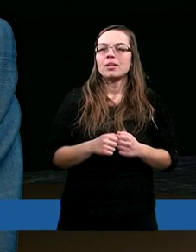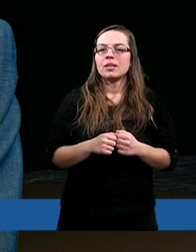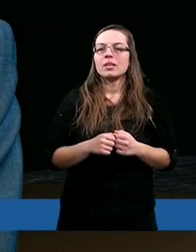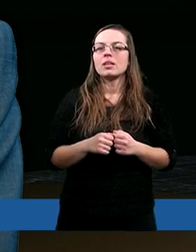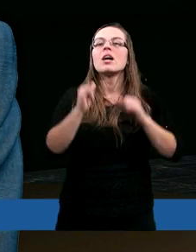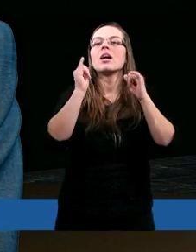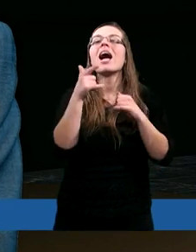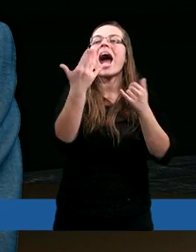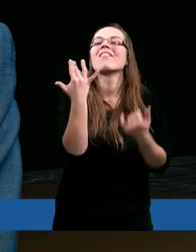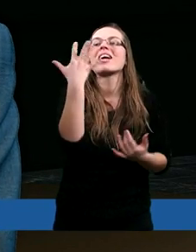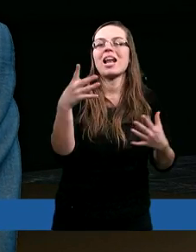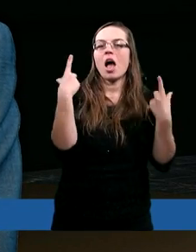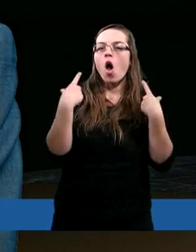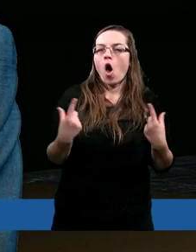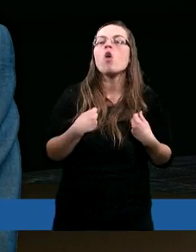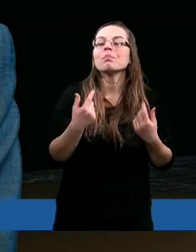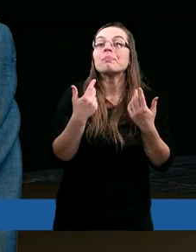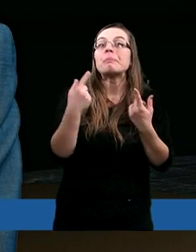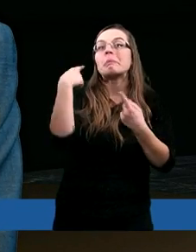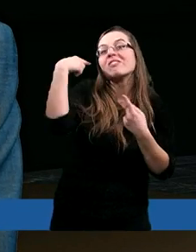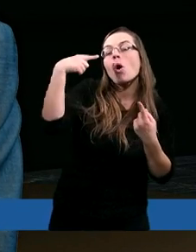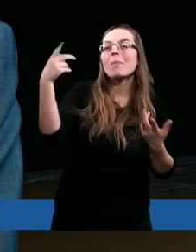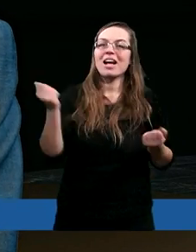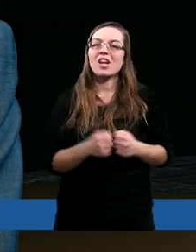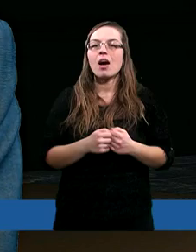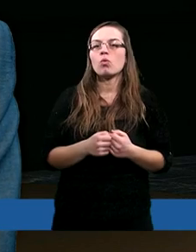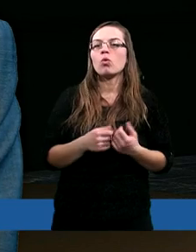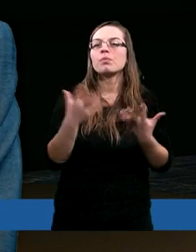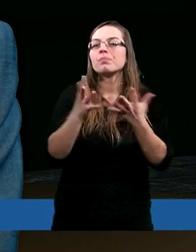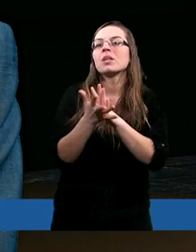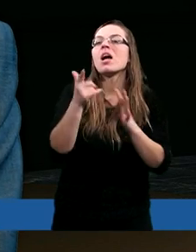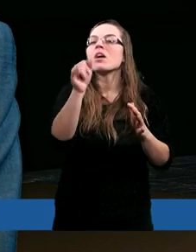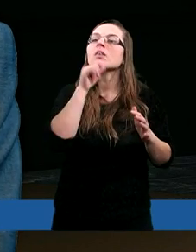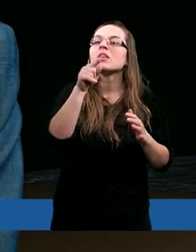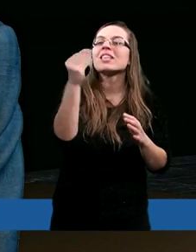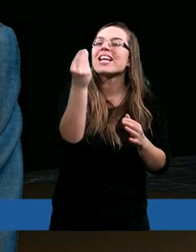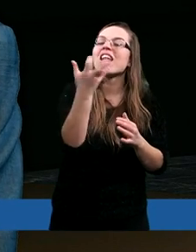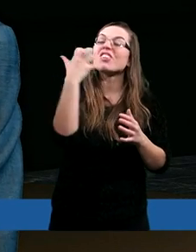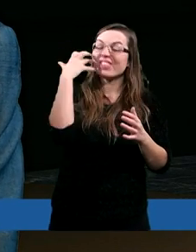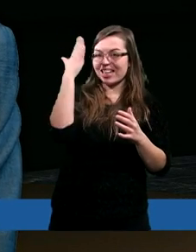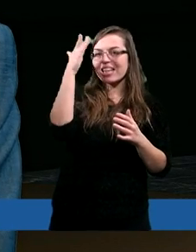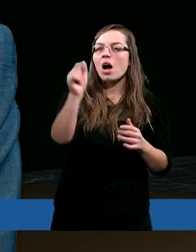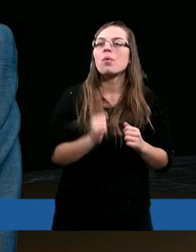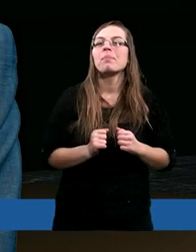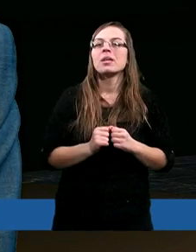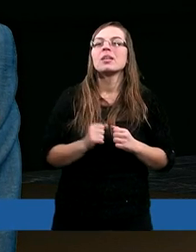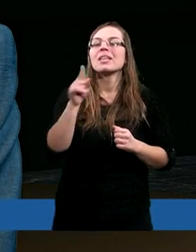jak wiele osób się przeobrażało. Znałem te osoby jeszcze wcześniej z ich takiego życia